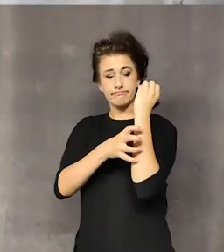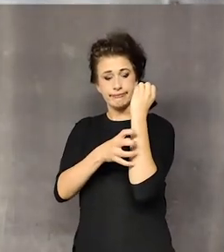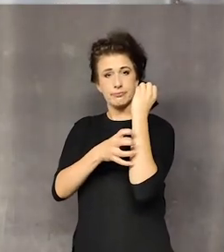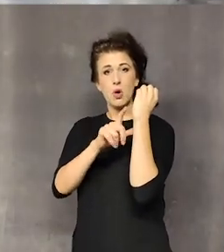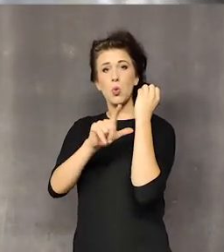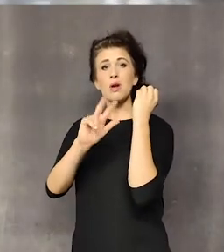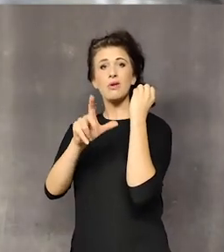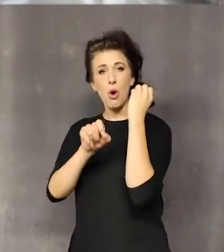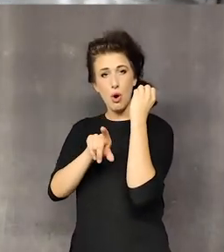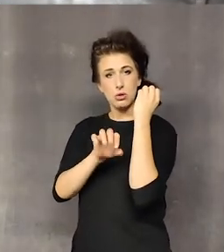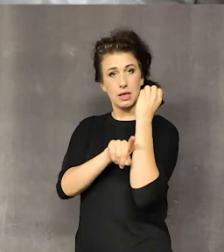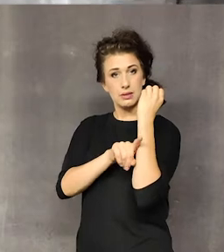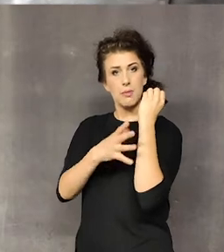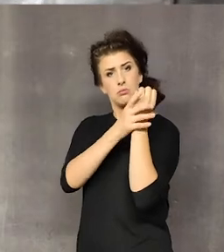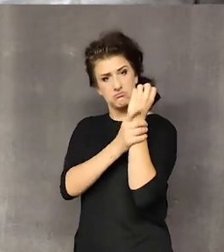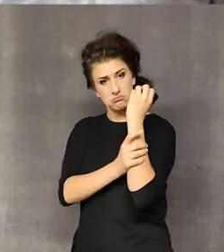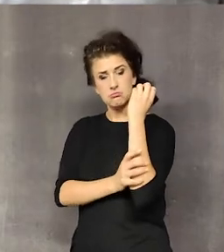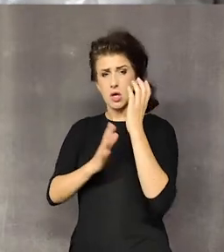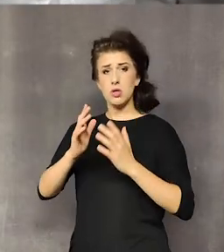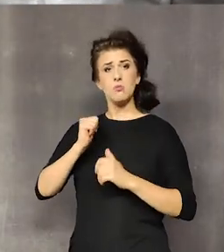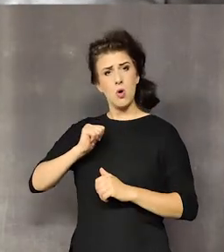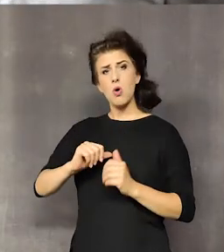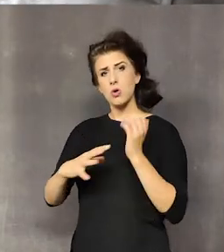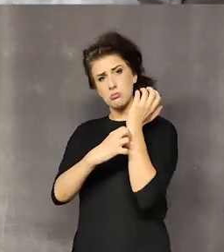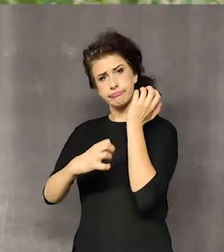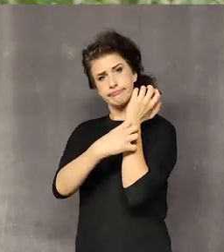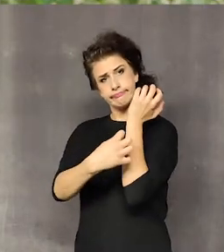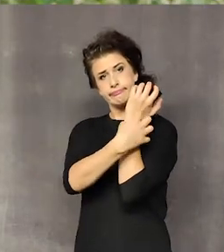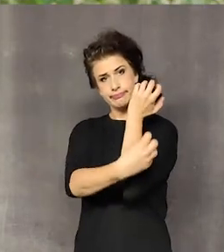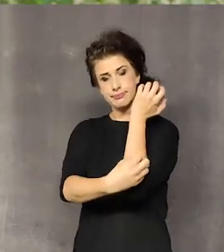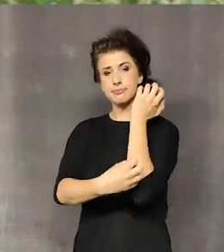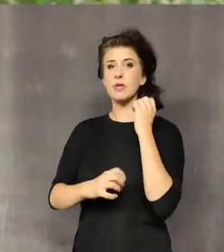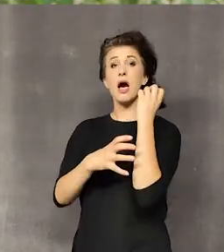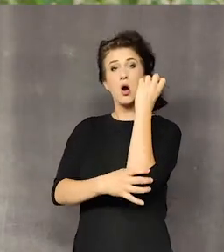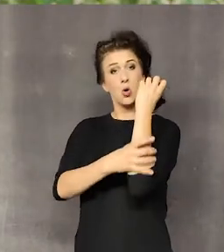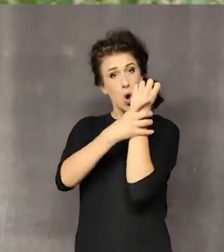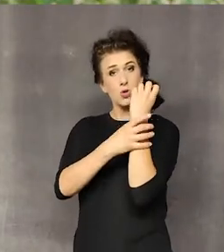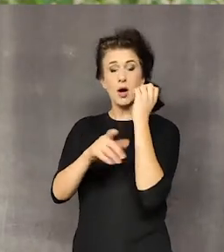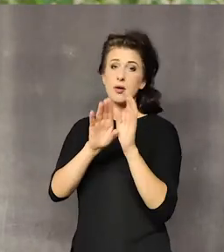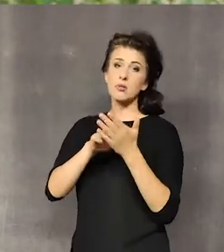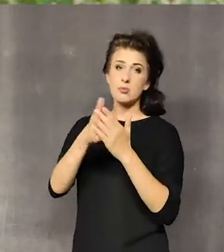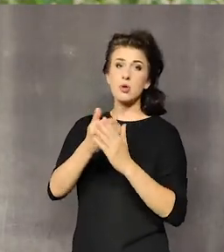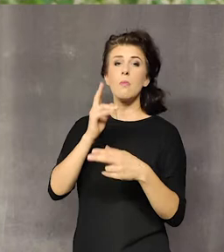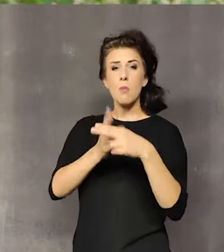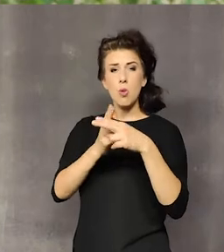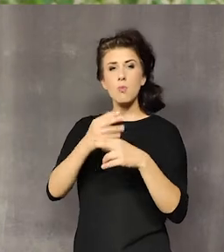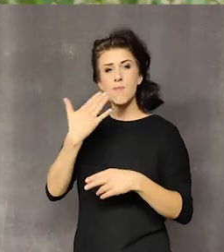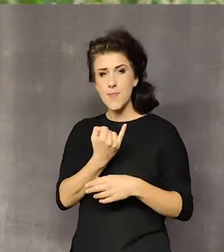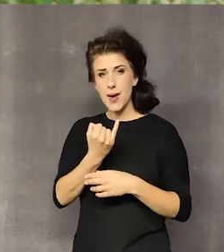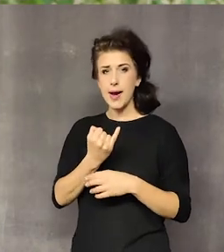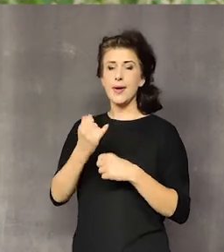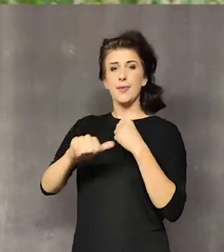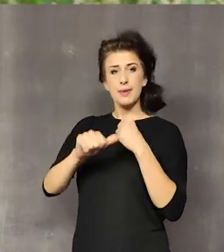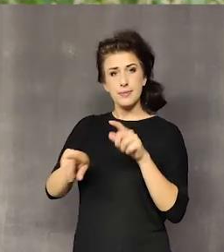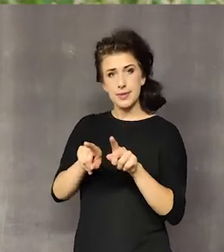no to wtedy możemy spokojnie pozyskiwać. Kora kruszyny to najczęściej jest w połowa maja, to można powiedzieć do lipca.